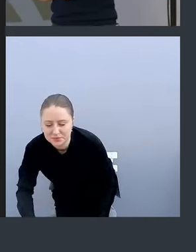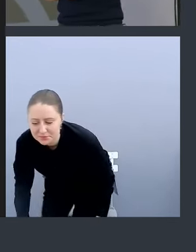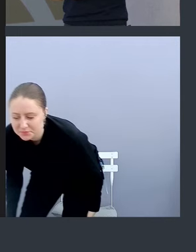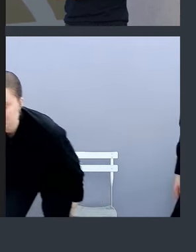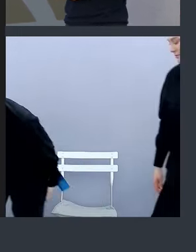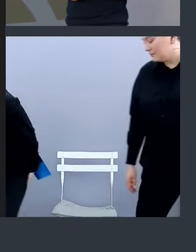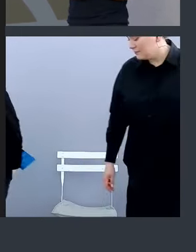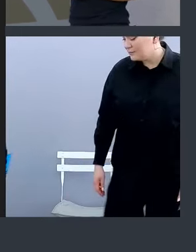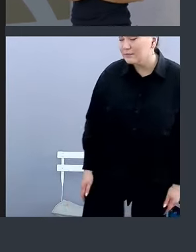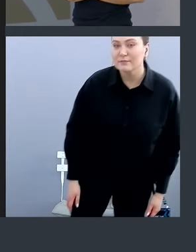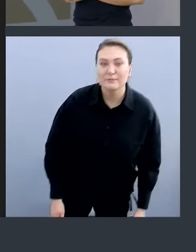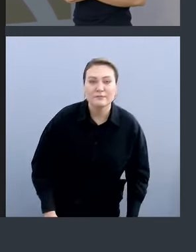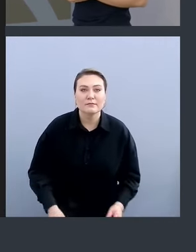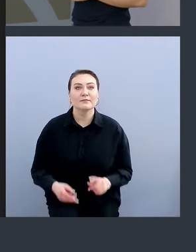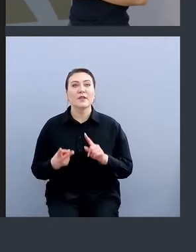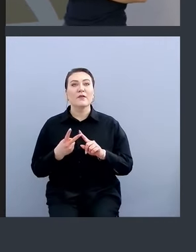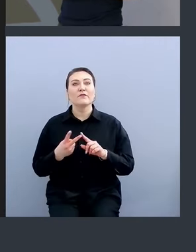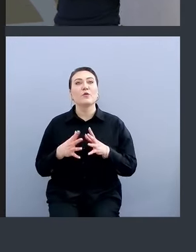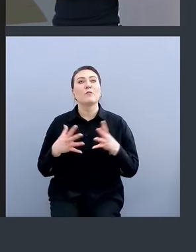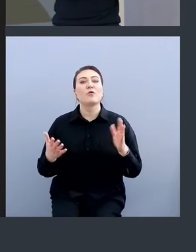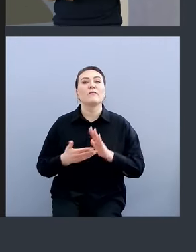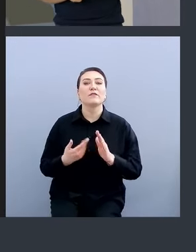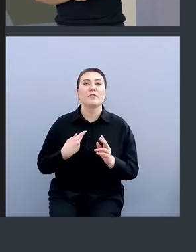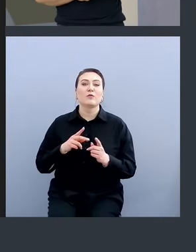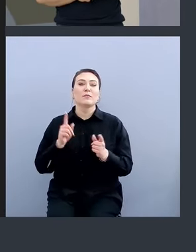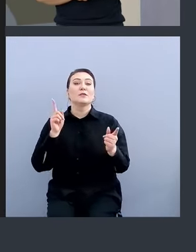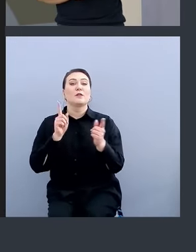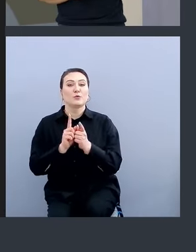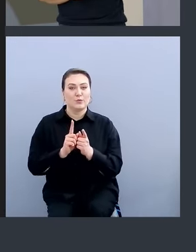Второй большой вызов, с которым мы столкнулись, и в принципе,